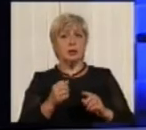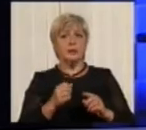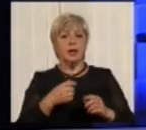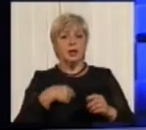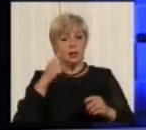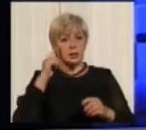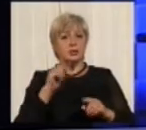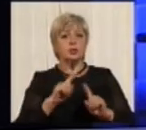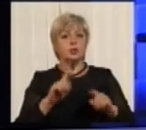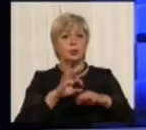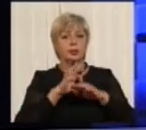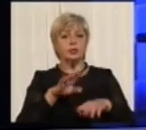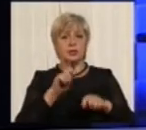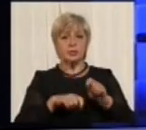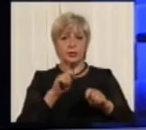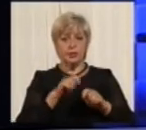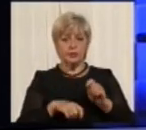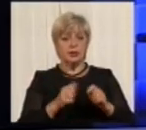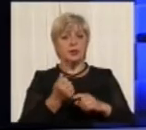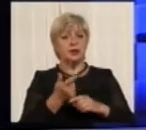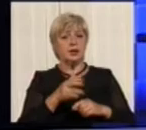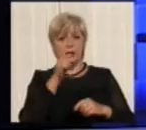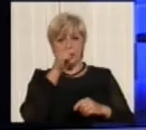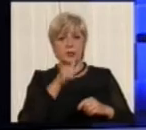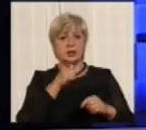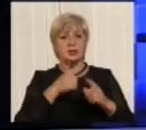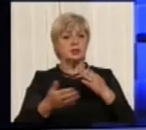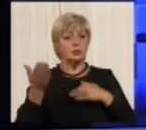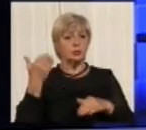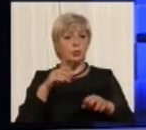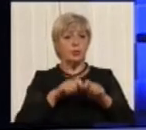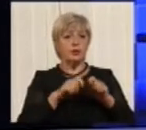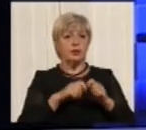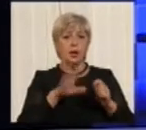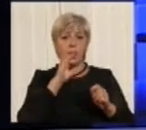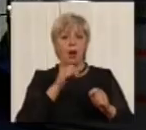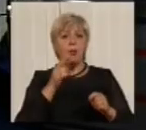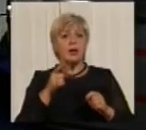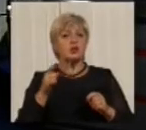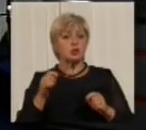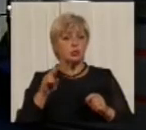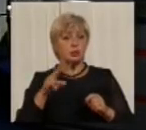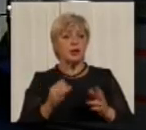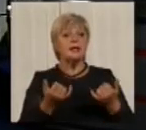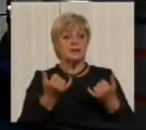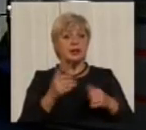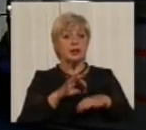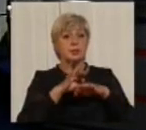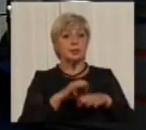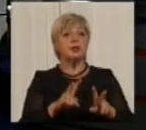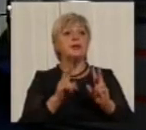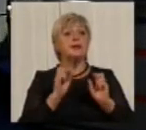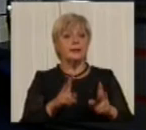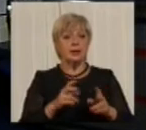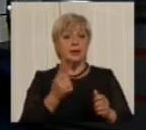перевірки, їх запровадили декілька місяців тому, перевіряли громадський транспорт. Зараз їх проводять і яким чином? Тобто це кожна